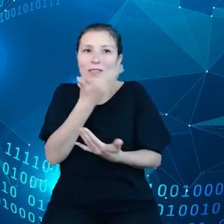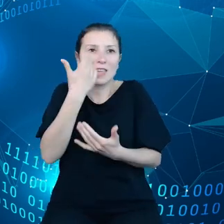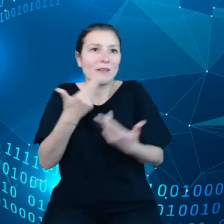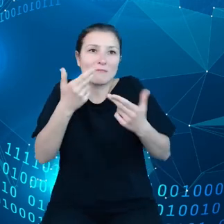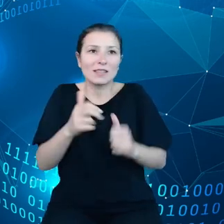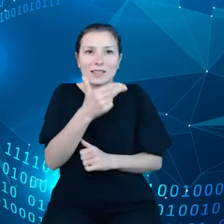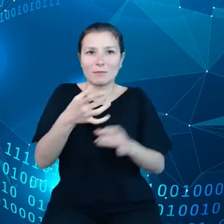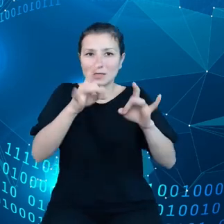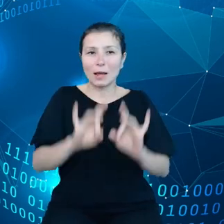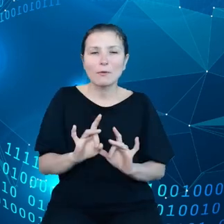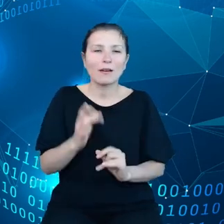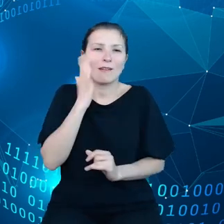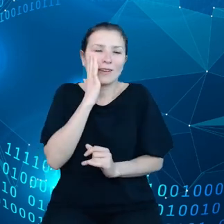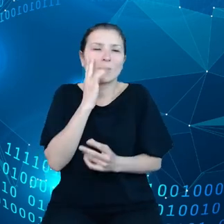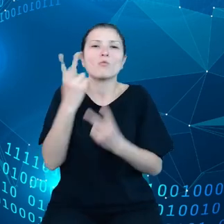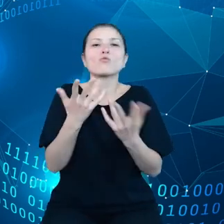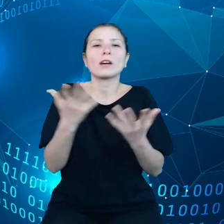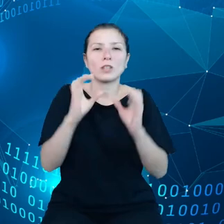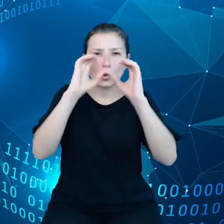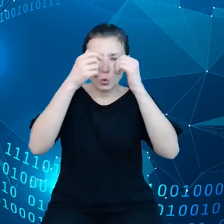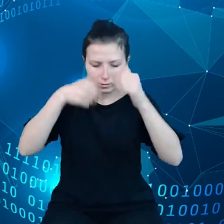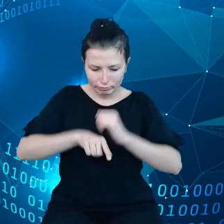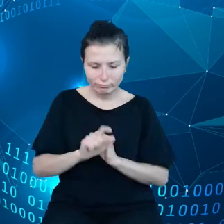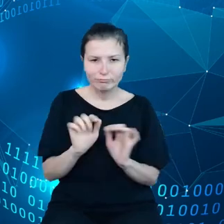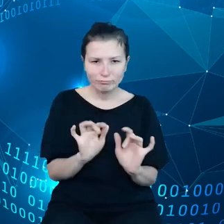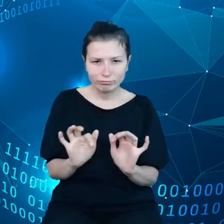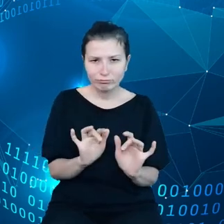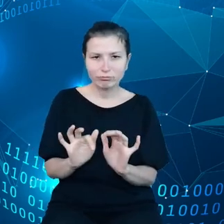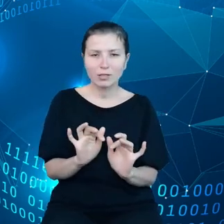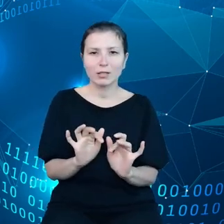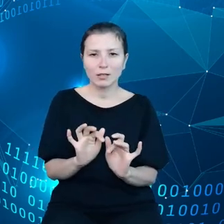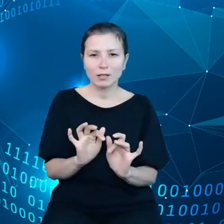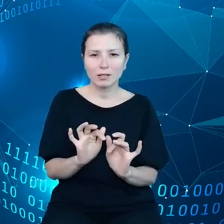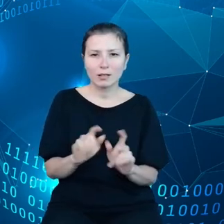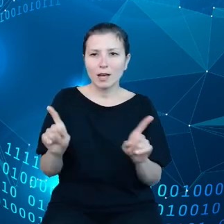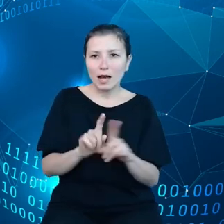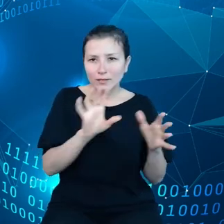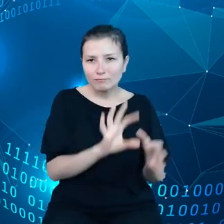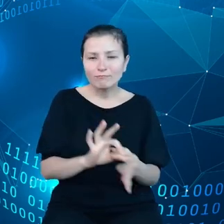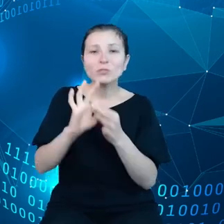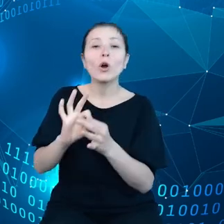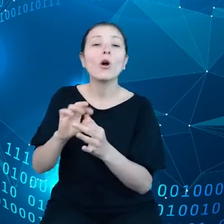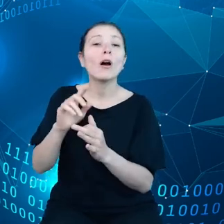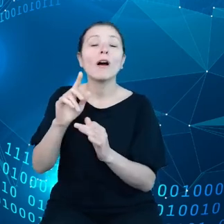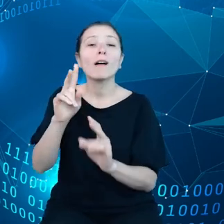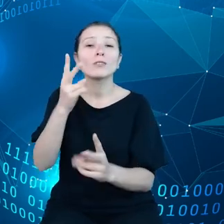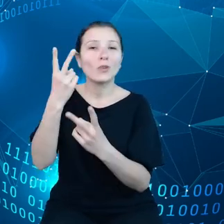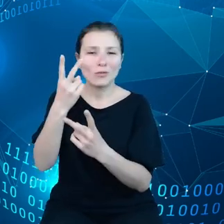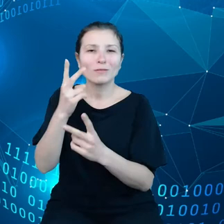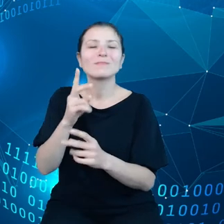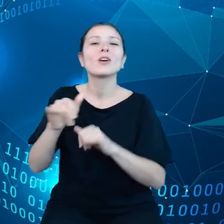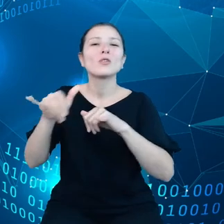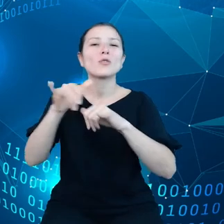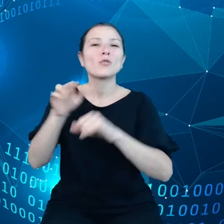najpierw Google, ale trafia do źródła rządowego. To jest źródło wiarygodne, któremu może